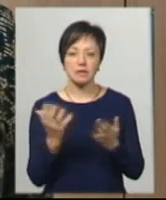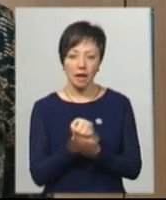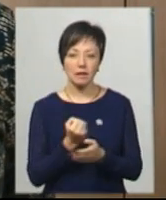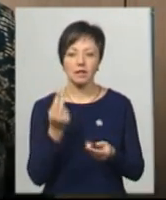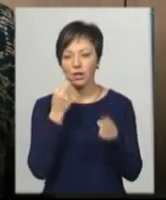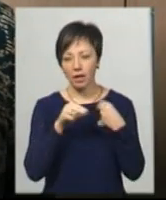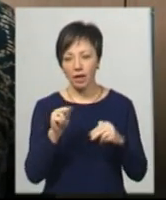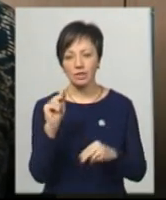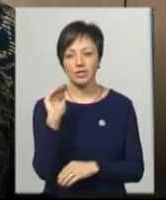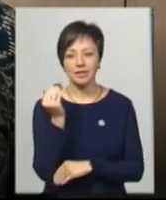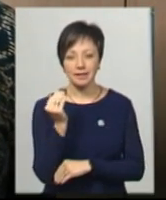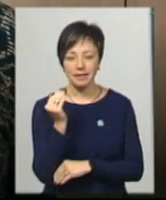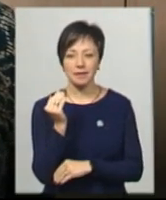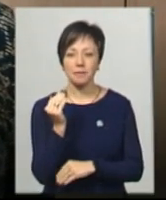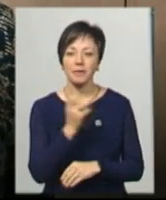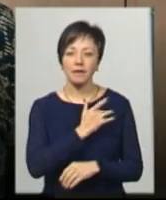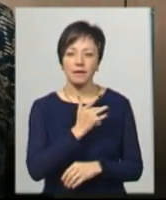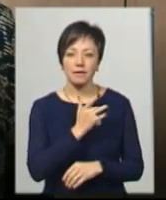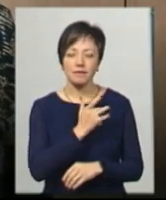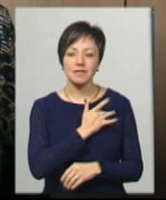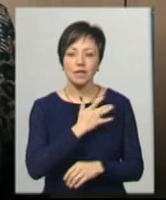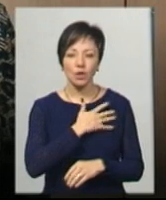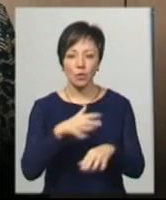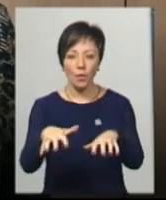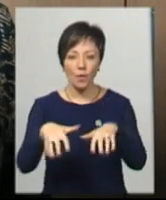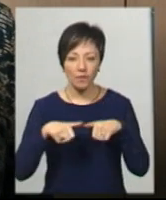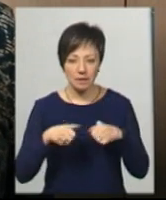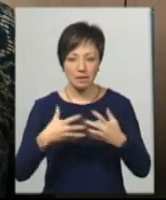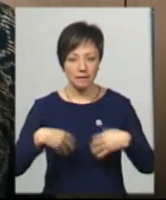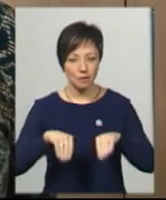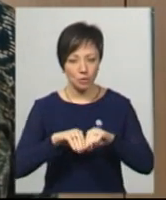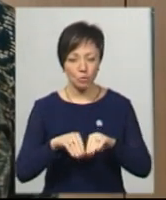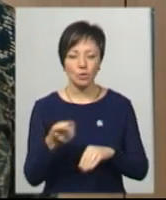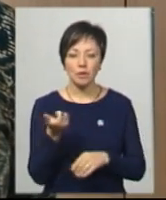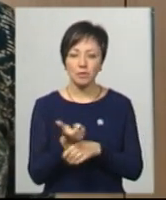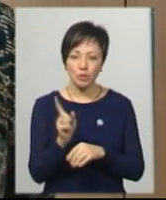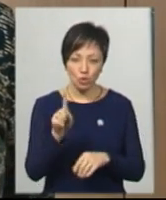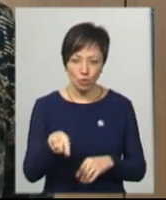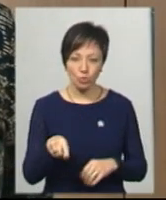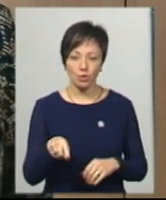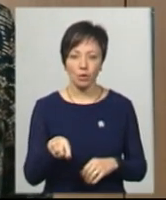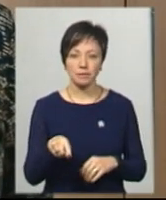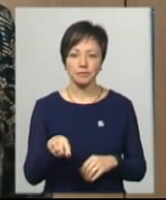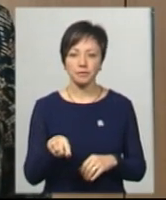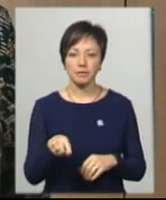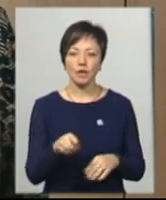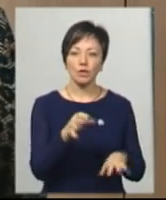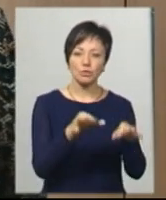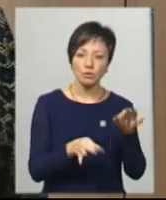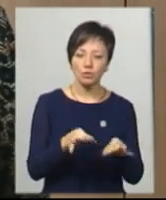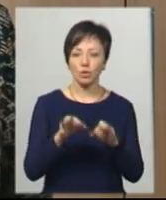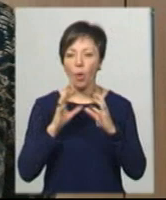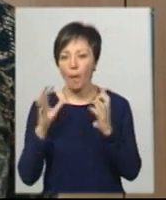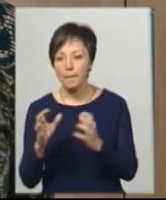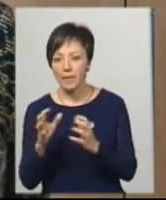найкраща, дитина становно сьогодні усиновлена. Більше того, і органи судочинства, і органи